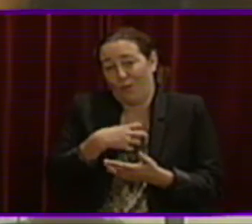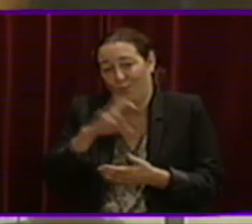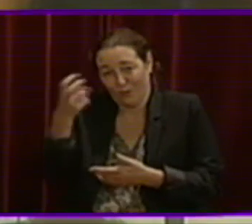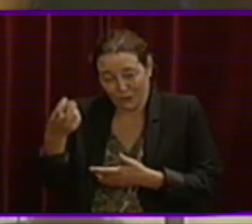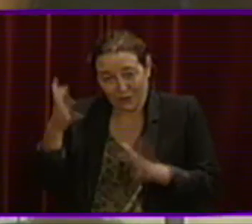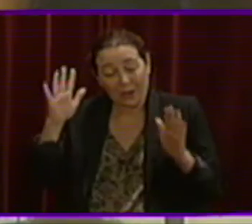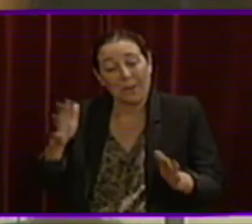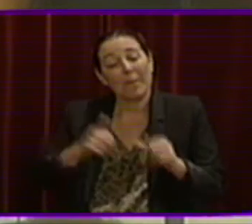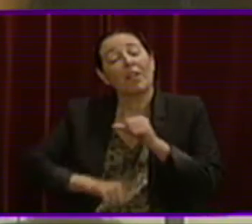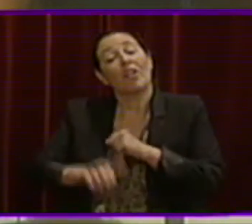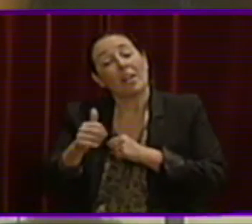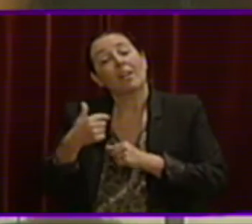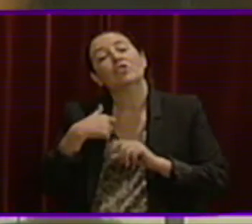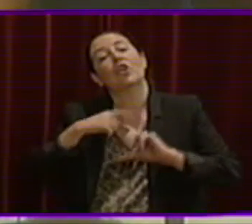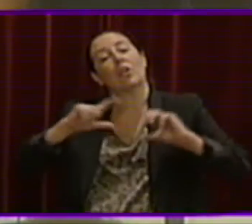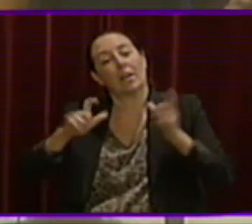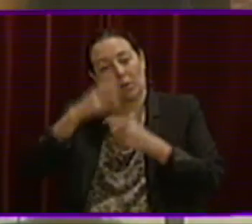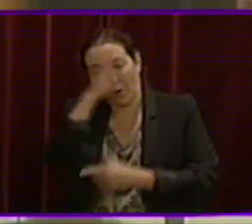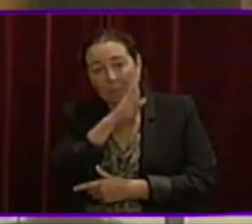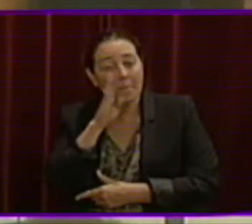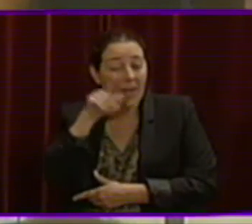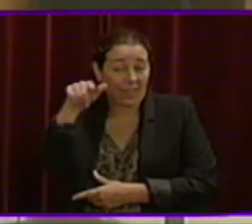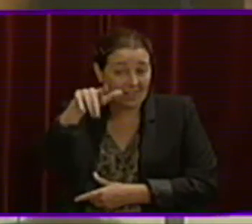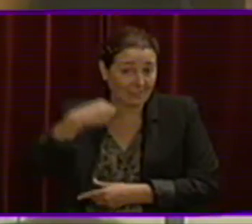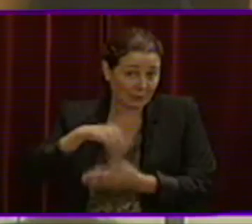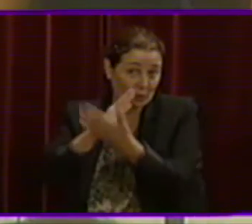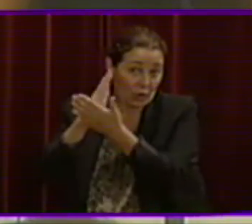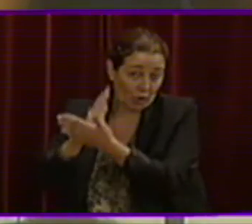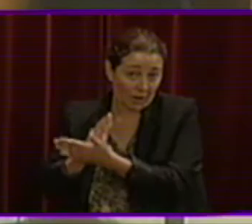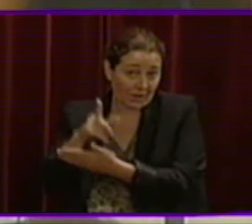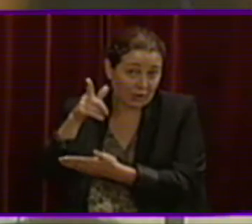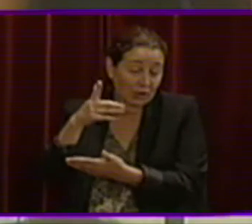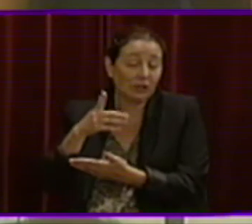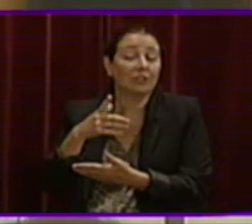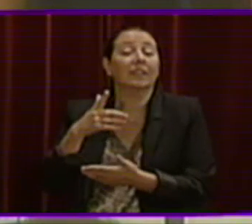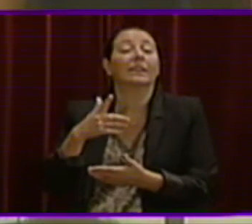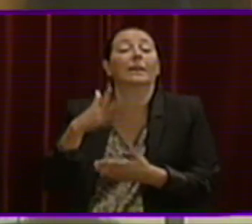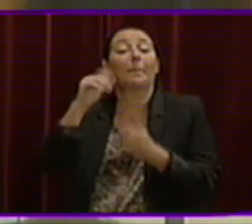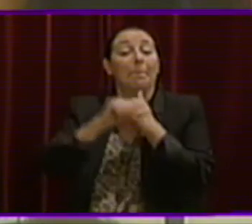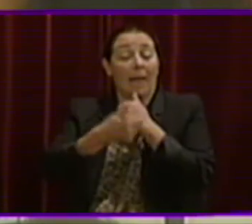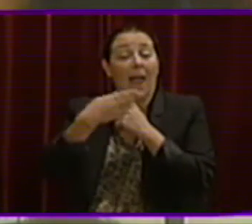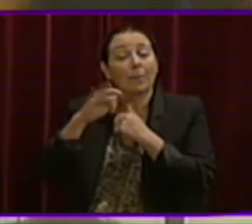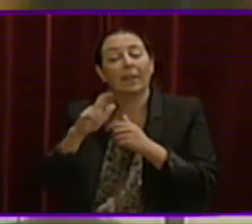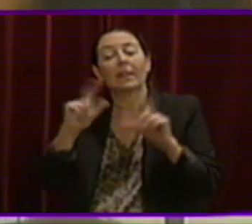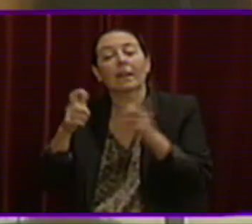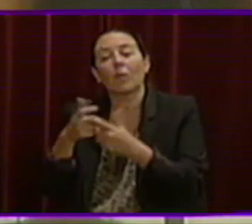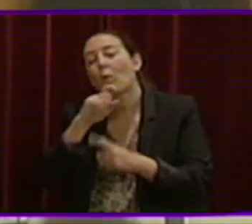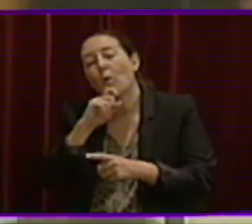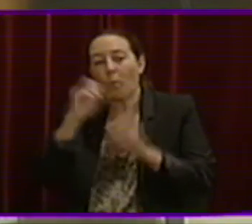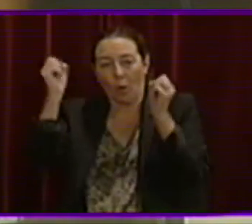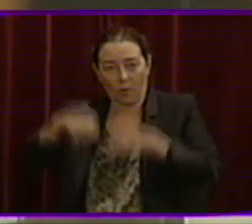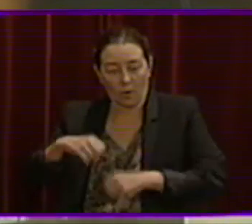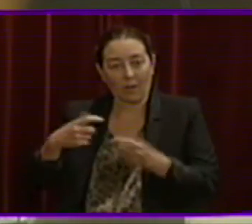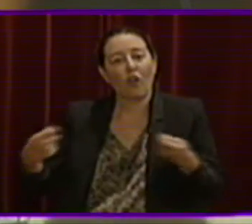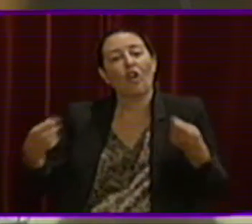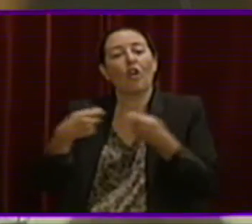d'aquí, nosaltres ens hem reunit, els pares i les mares del Parvit, ens hem reunit en'apropiat, hem fet reunions, per tal de realment arribar a un acord i fer un concert